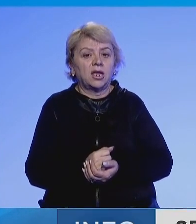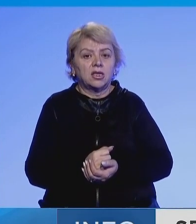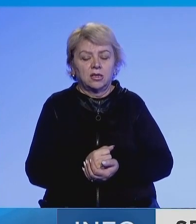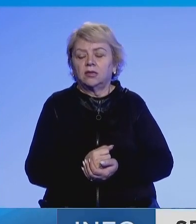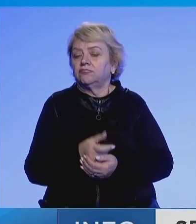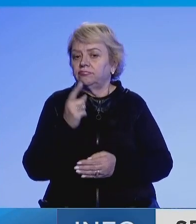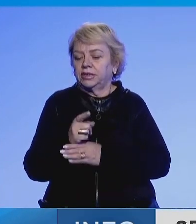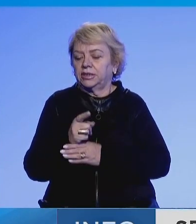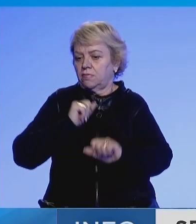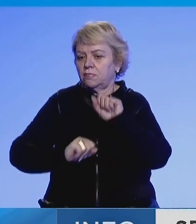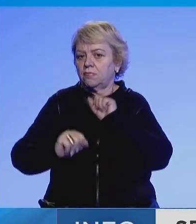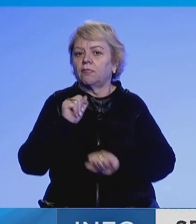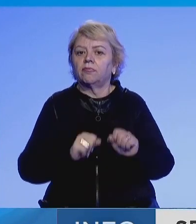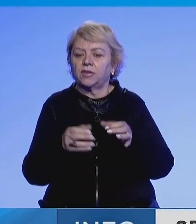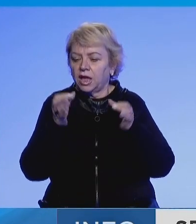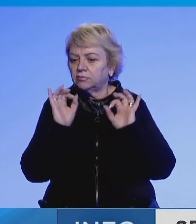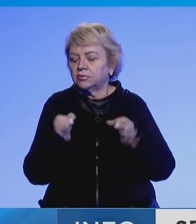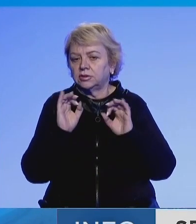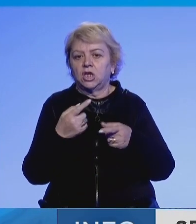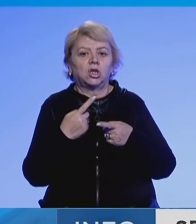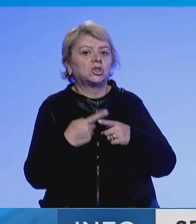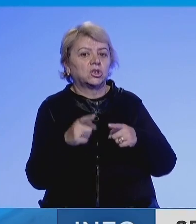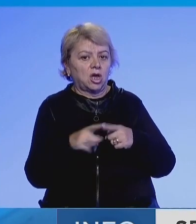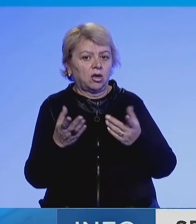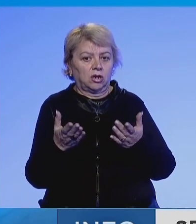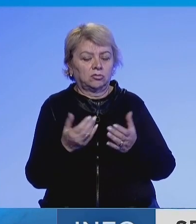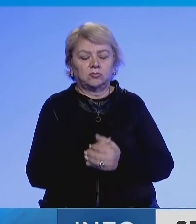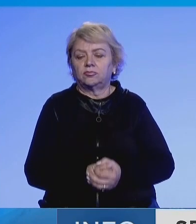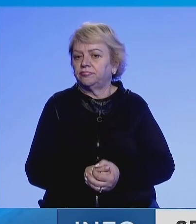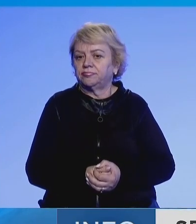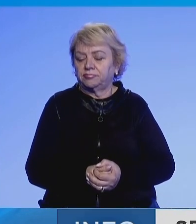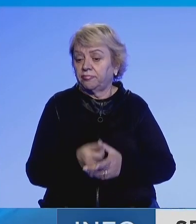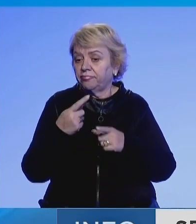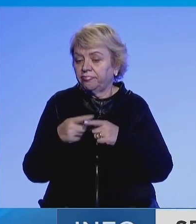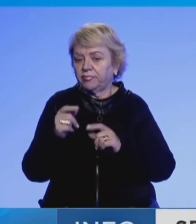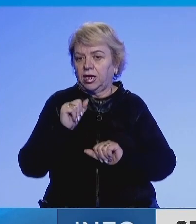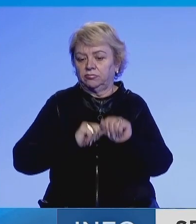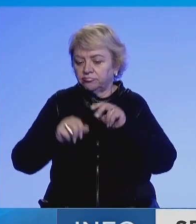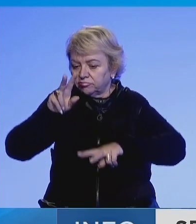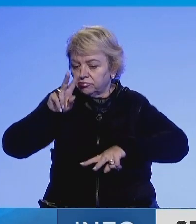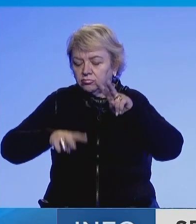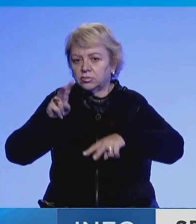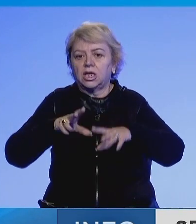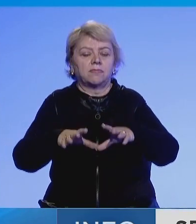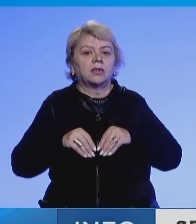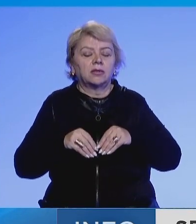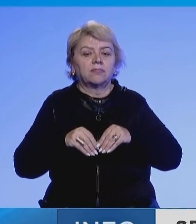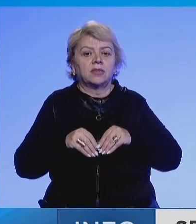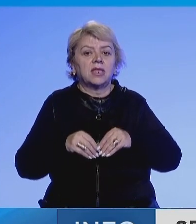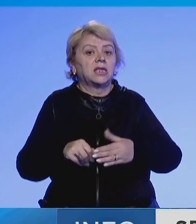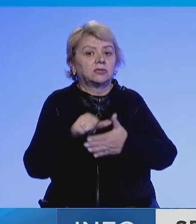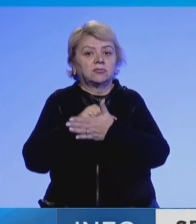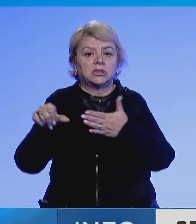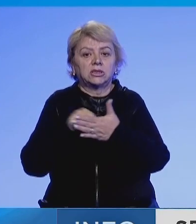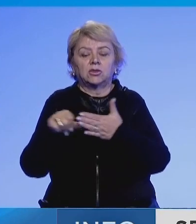të ndërmerë në rastet veçanta, shkacet e caktimit të këtyre masave, mbikqyren për zbatim në këti ligjë dhe sankcionet nda i